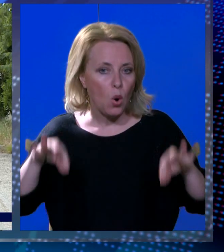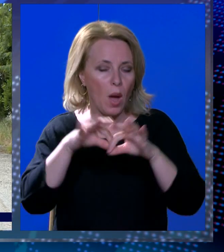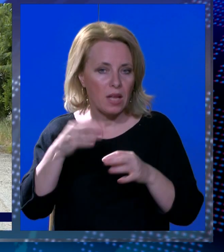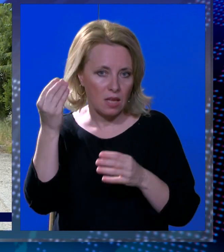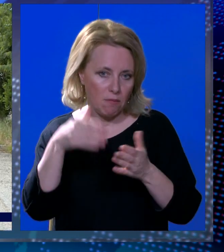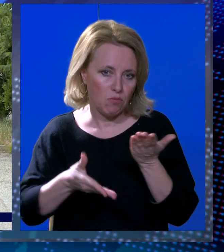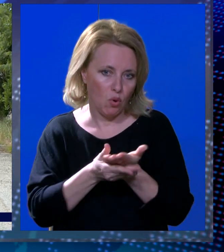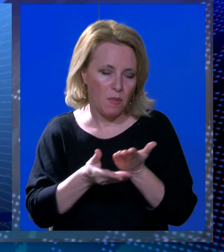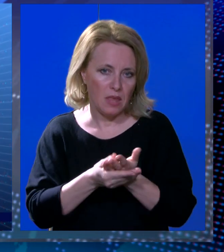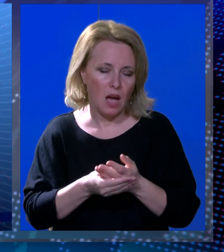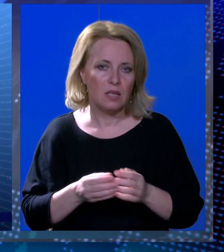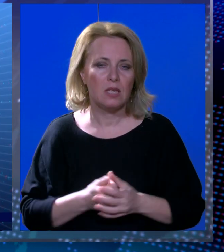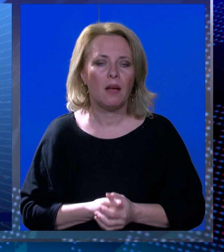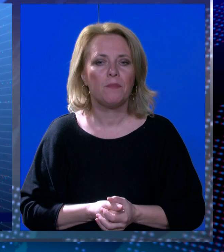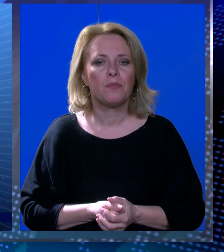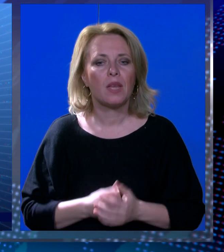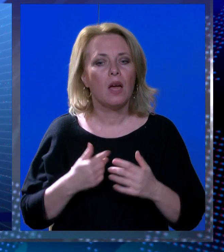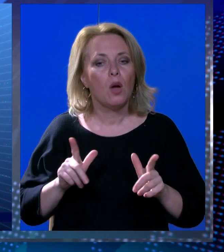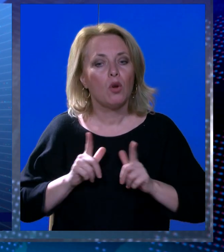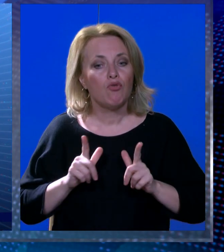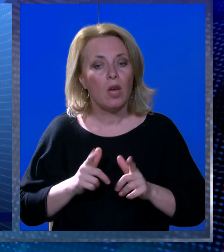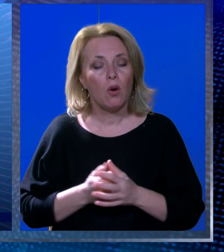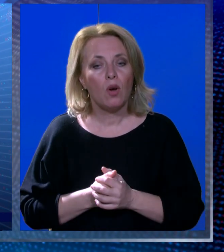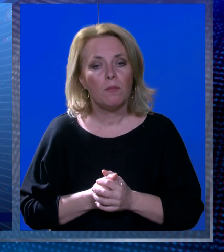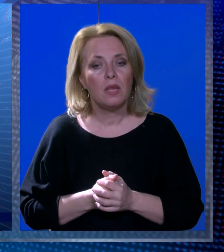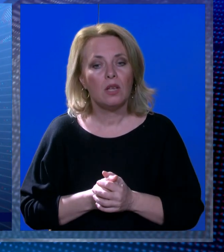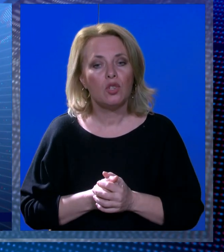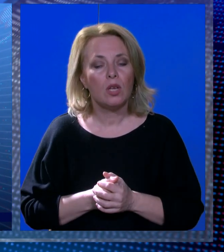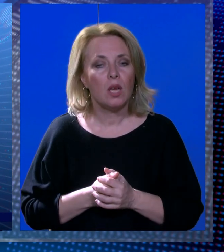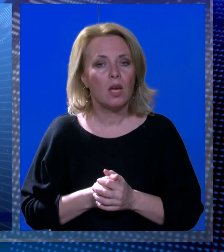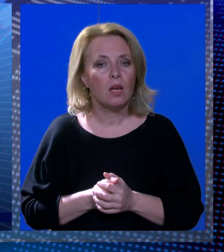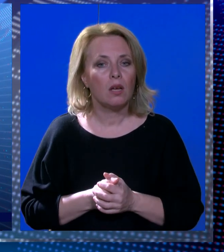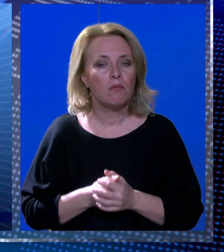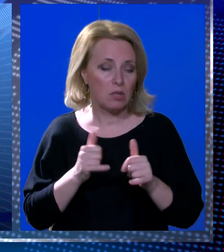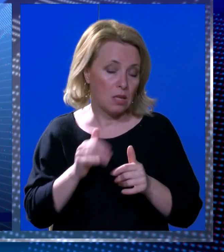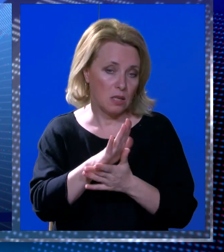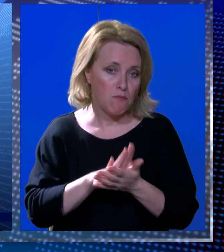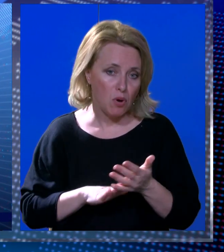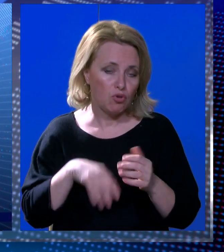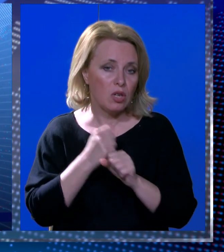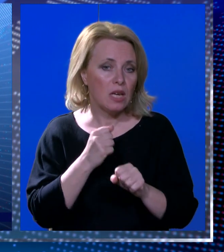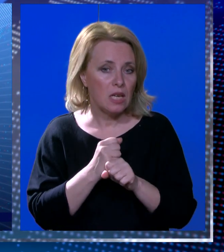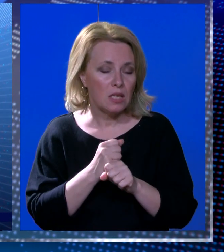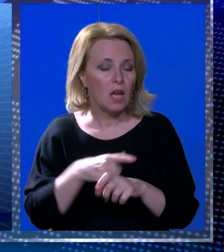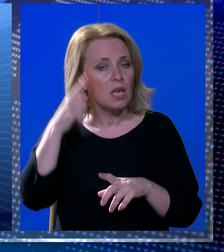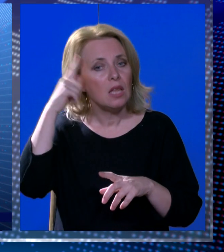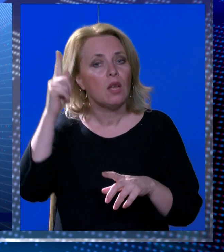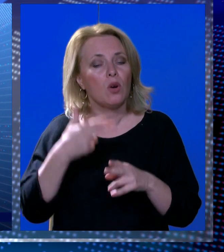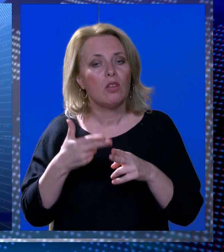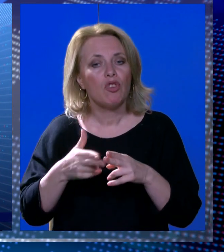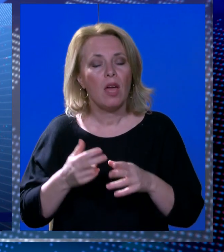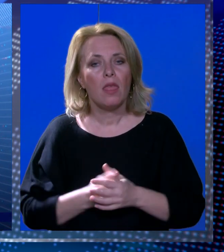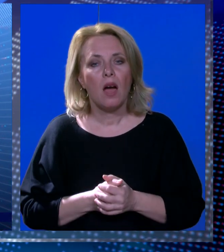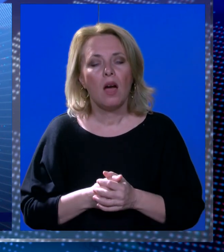se graditi u Kuparima. Ono što očekujem je ćemo, znači, odmah se kreće sa izradom, prvenstvom liderom zvišenja,